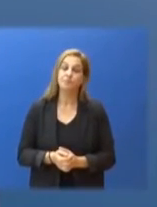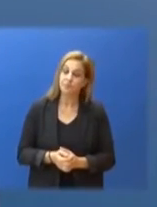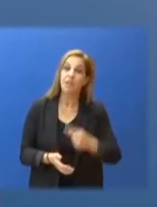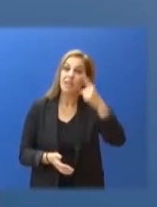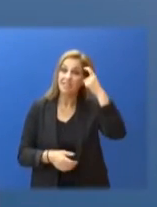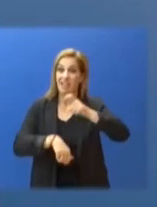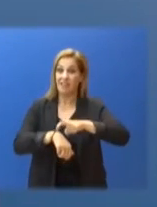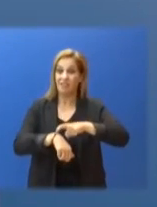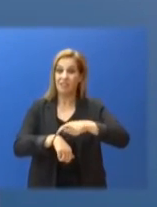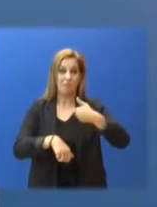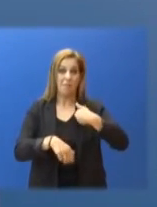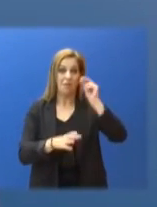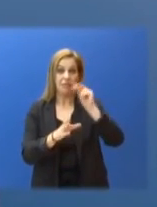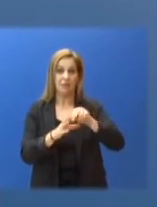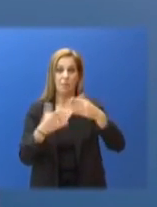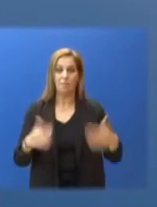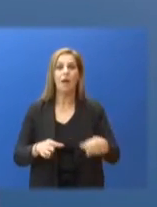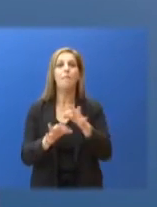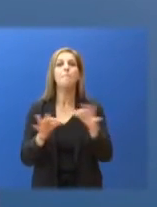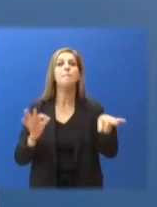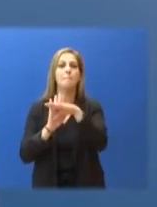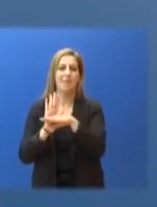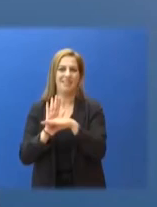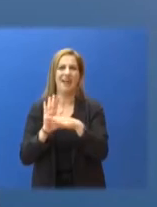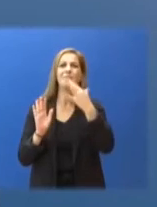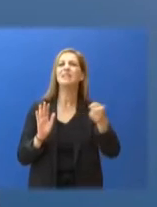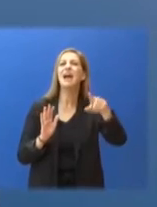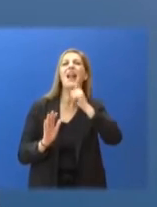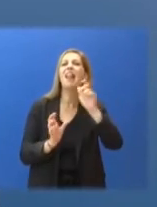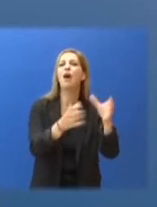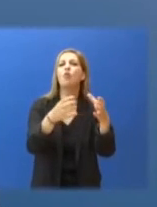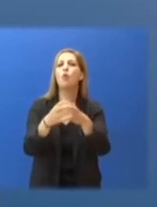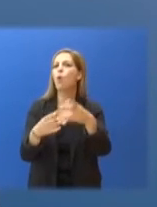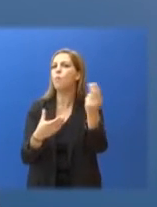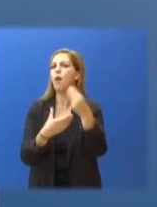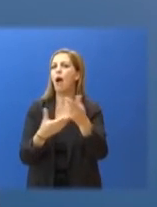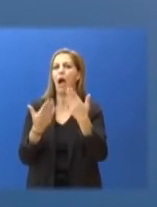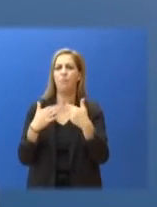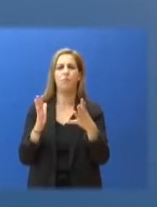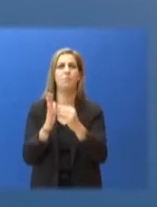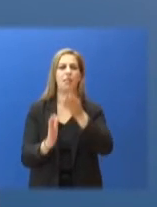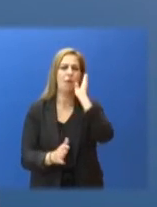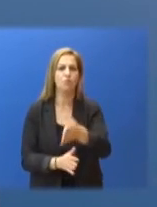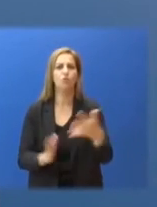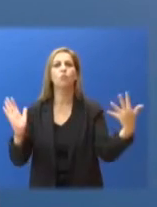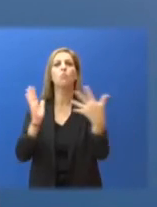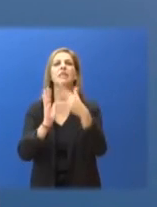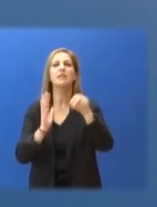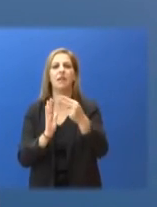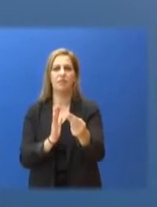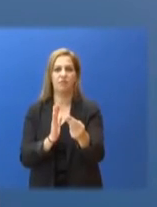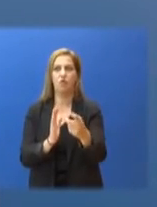ήδη ψηφιστεί κάποια μέτρα, αυτά που δεν ψήφισε η αντιπολίτευση, πρόστιμα 5.000 ευρώ για κάθε πράξη.